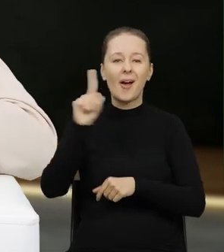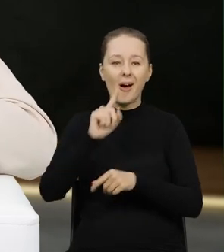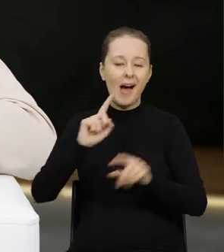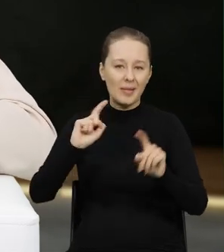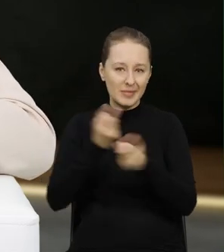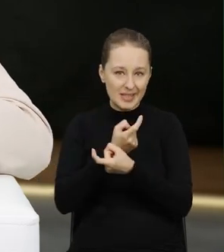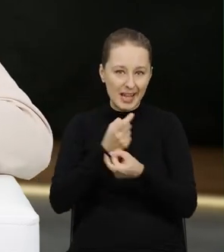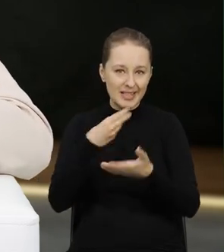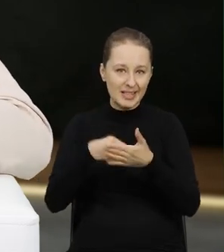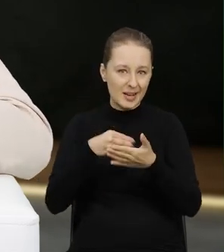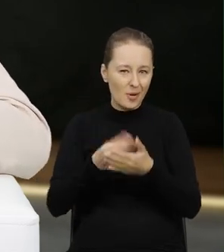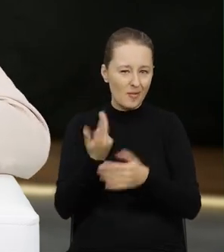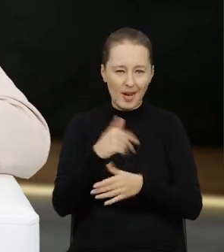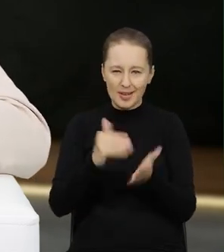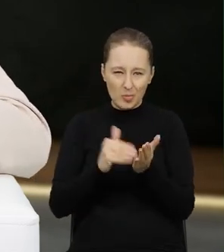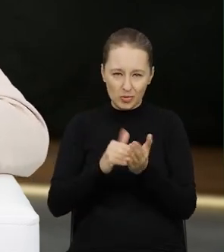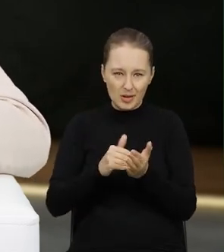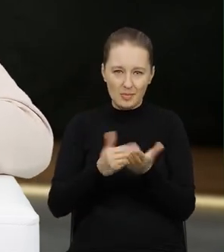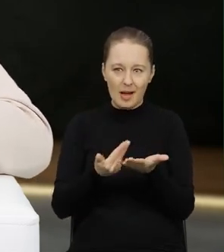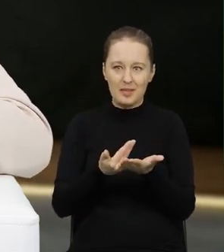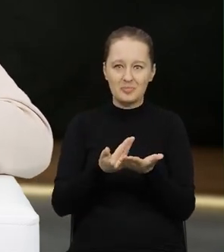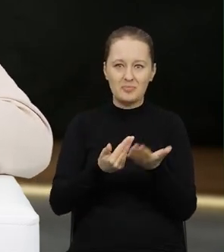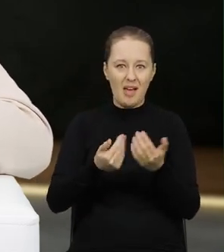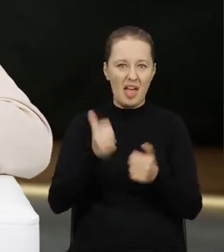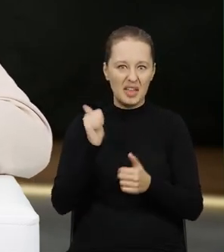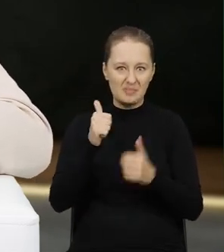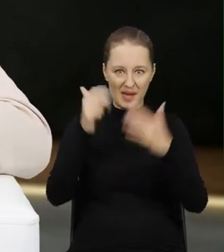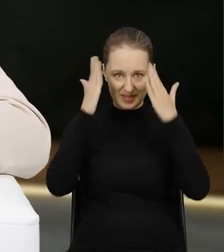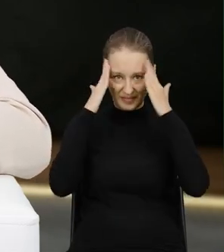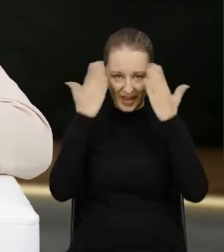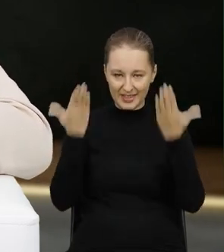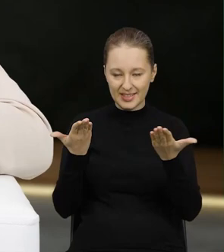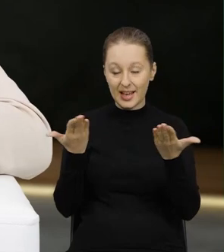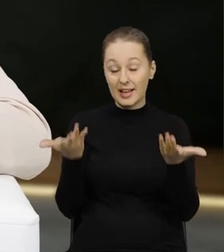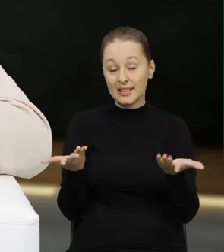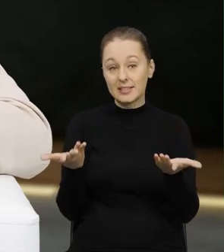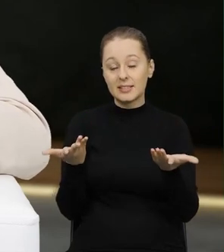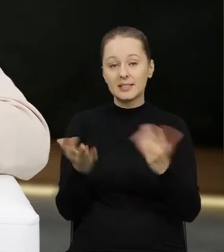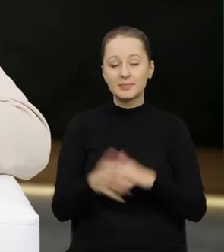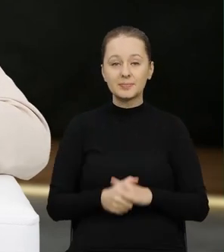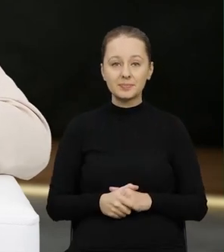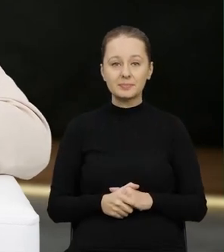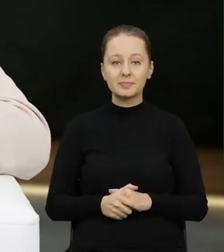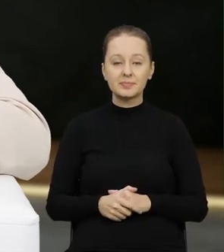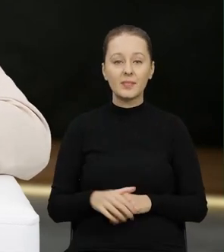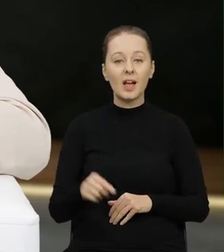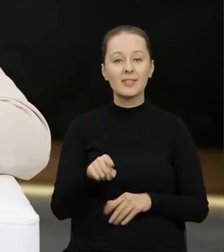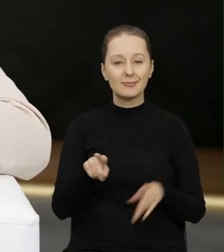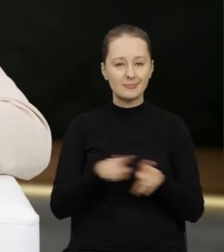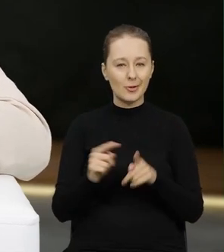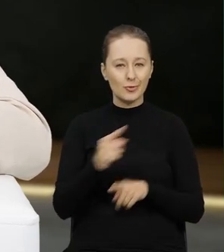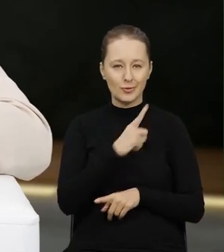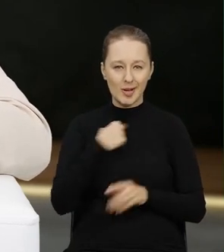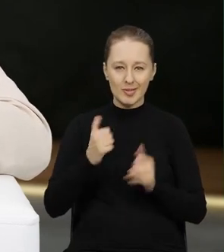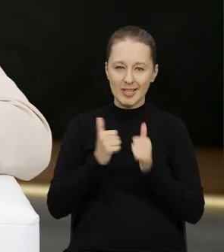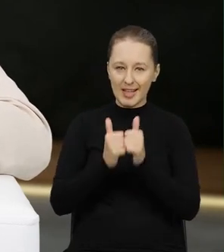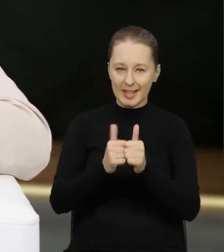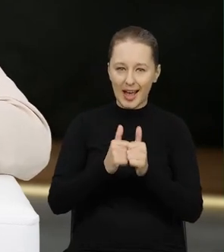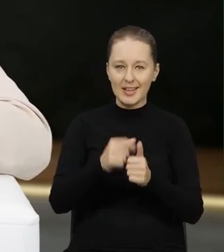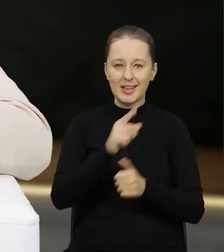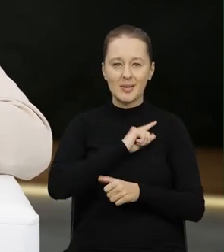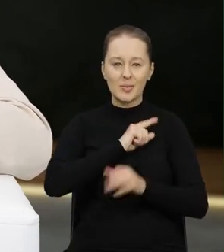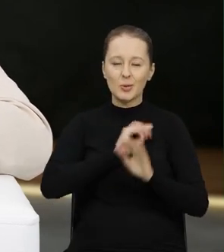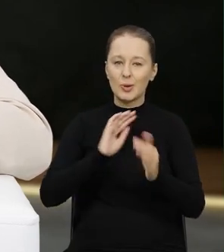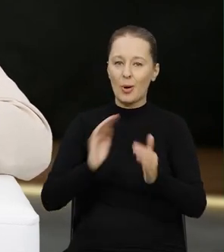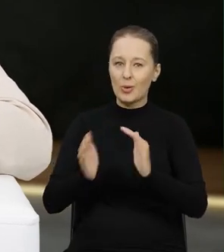Skarbowa, no jakby niekoniecznie musimy wymagać wiedzy eksperckiej od funkcjonariuszy, tak? No więc my tutaj, też nasza rola, jakby